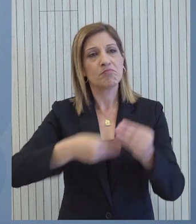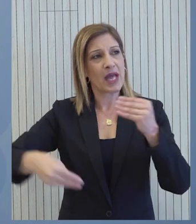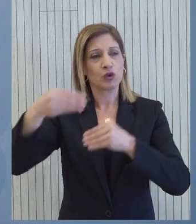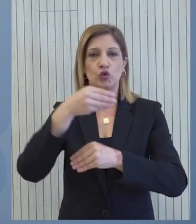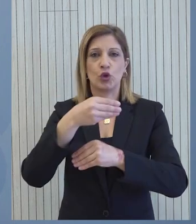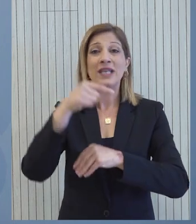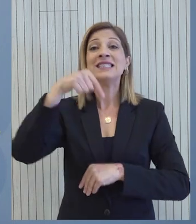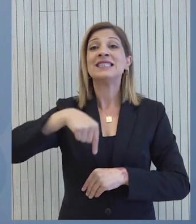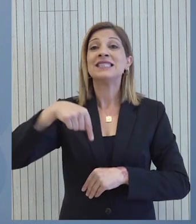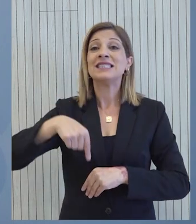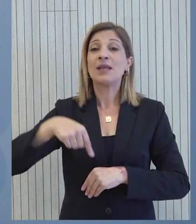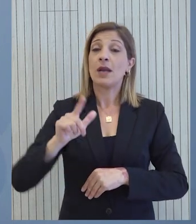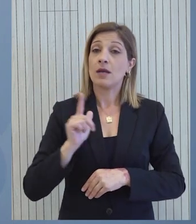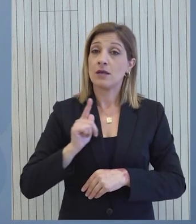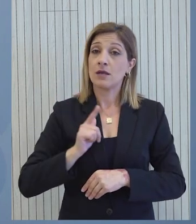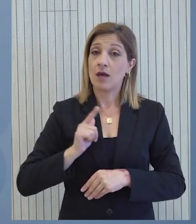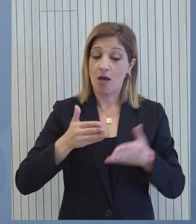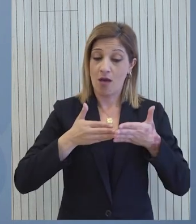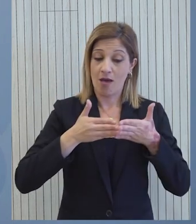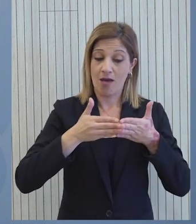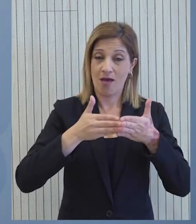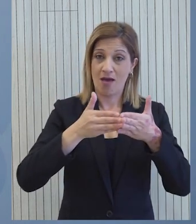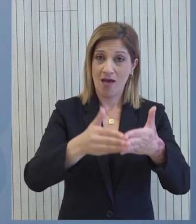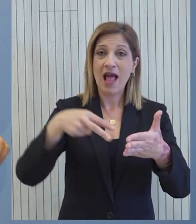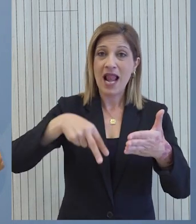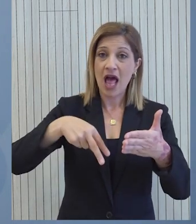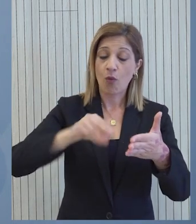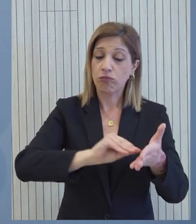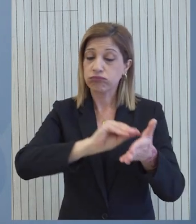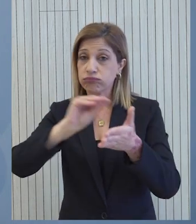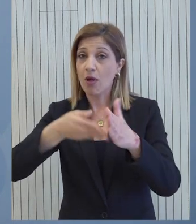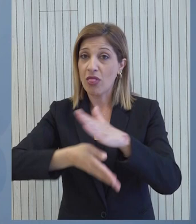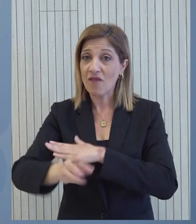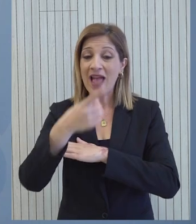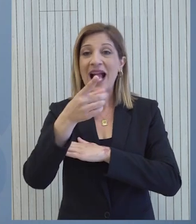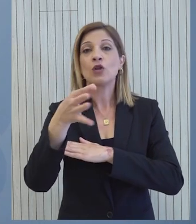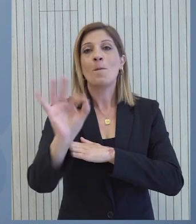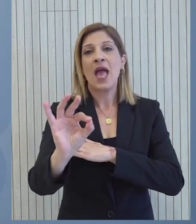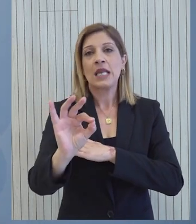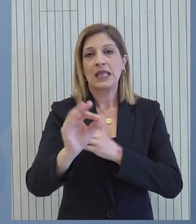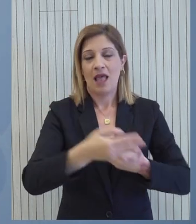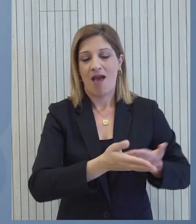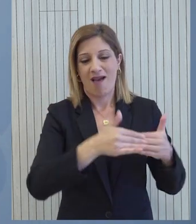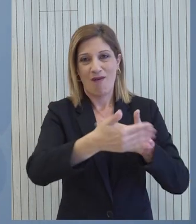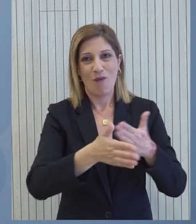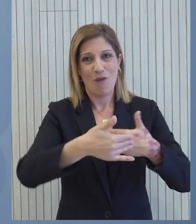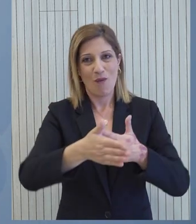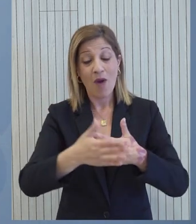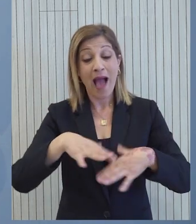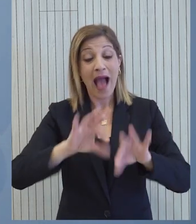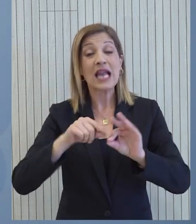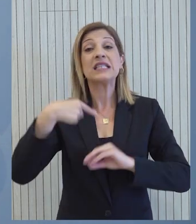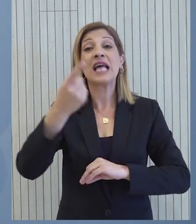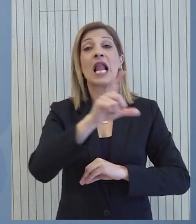Σήμερα αναμένεται να αναχωρήσει το πλοίο RR μεταφέροντας 150 παλέτες ανθρωπιστικής βοήθειας ενώ αρχές της